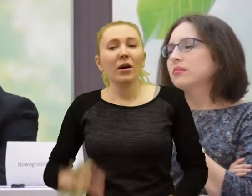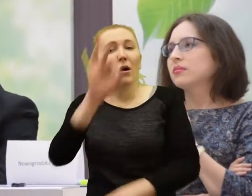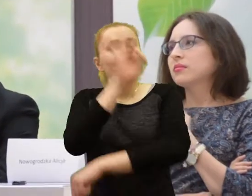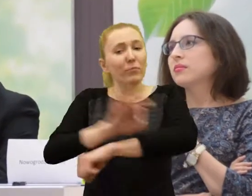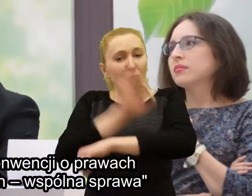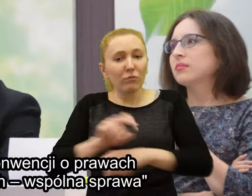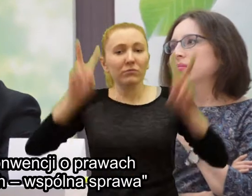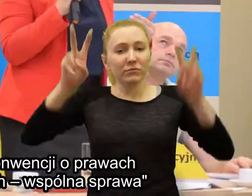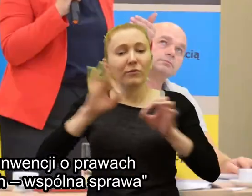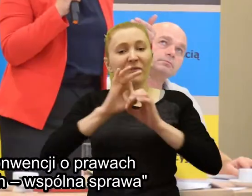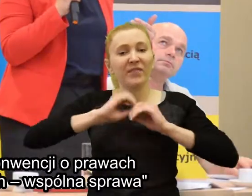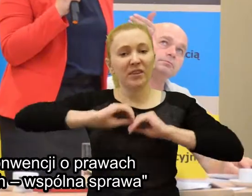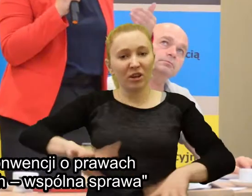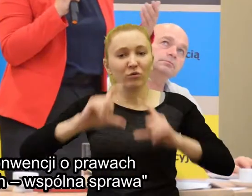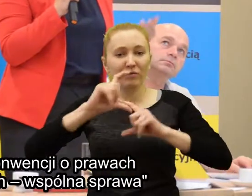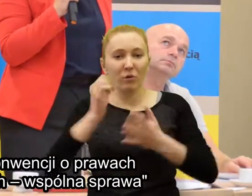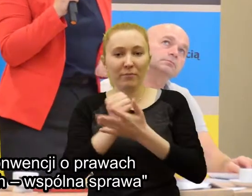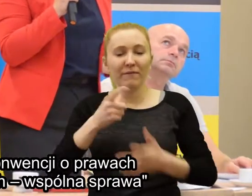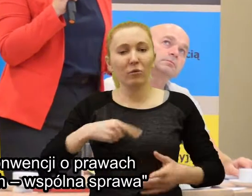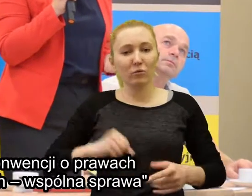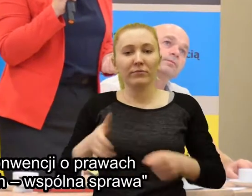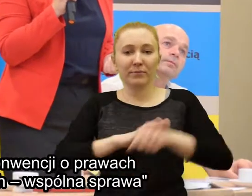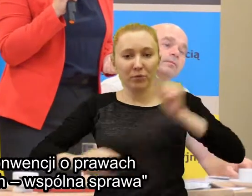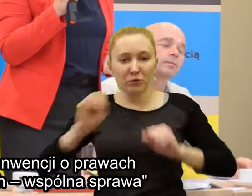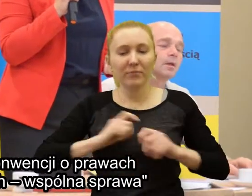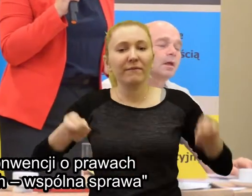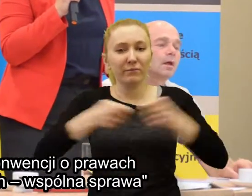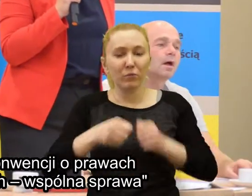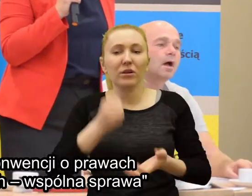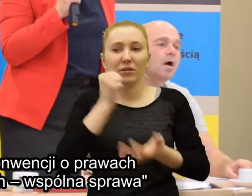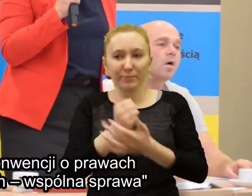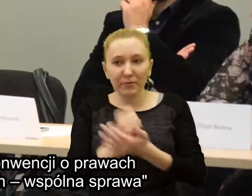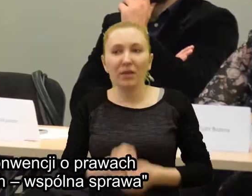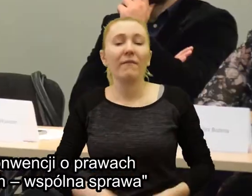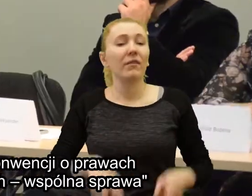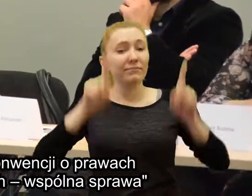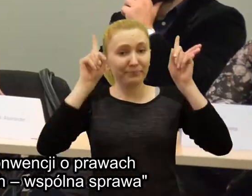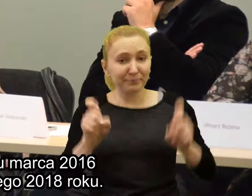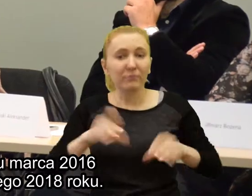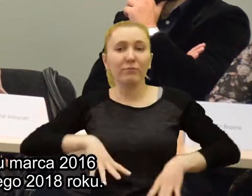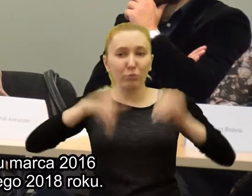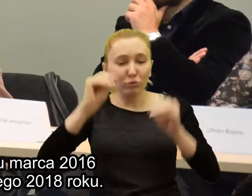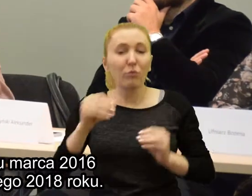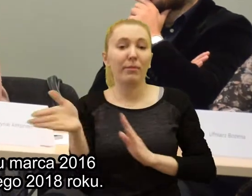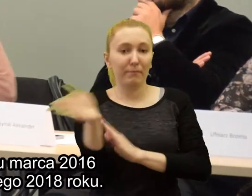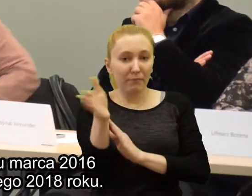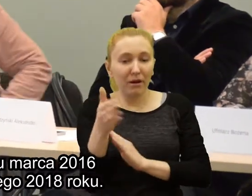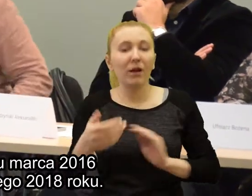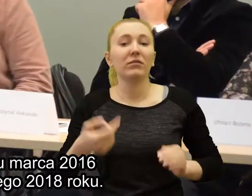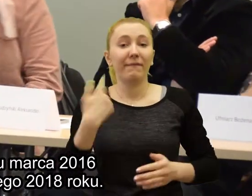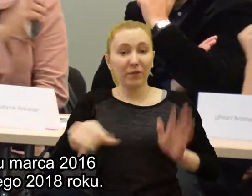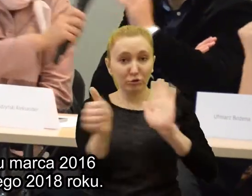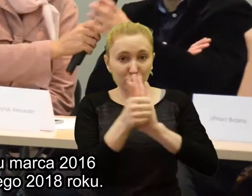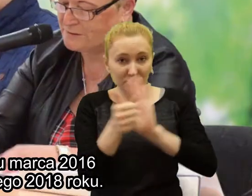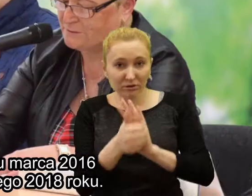Projekt wdrażanie konwencji o prawach osób niepełnosprawnych. Wspólna sprawa trwał od początku marca